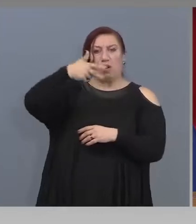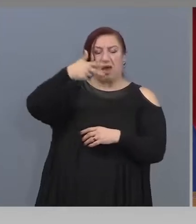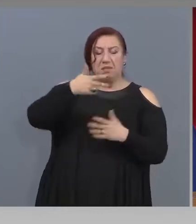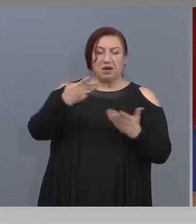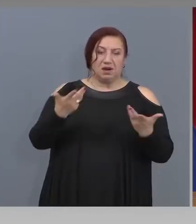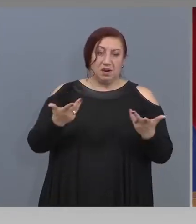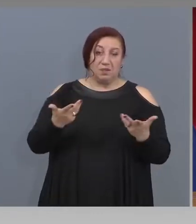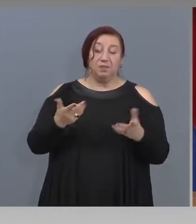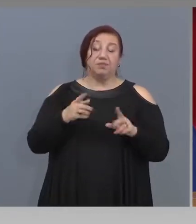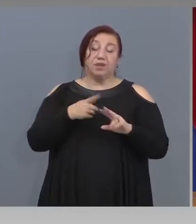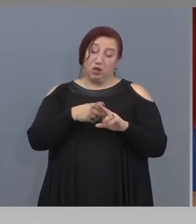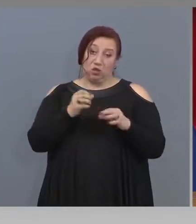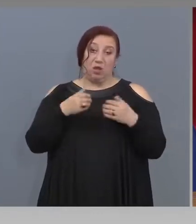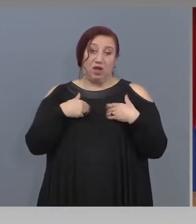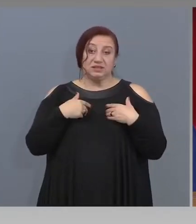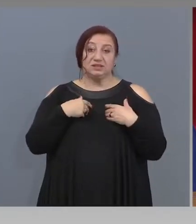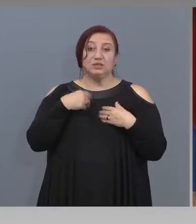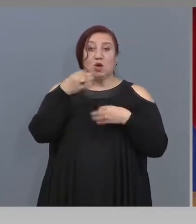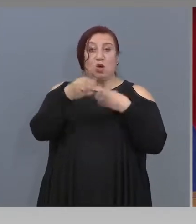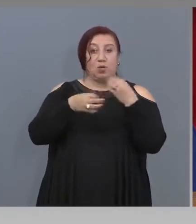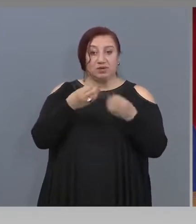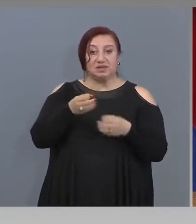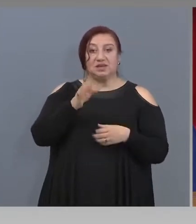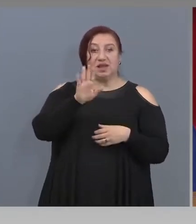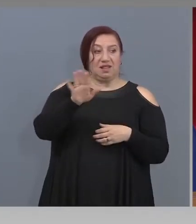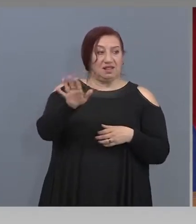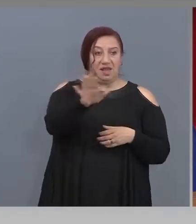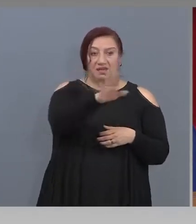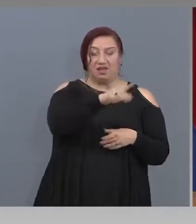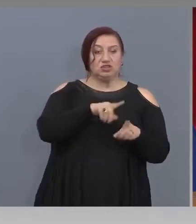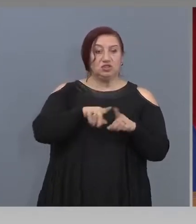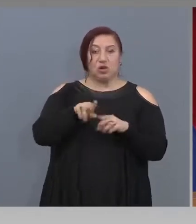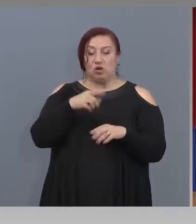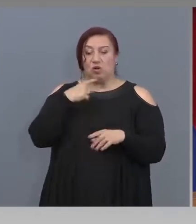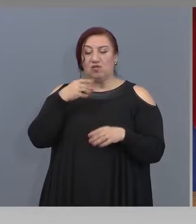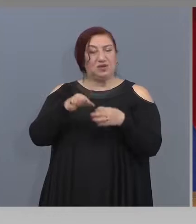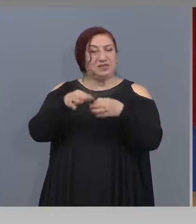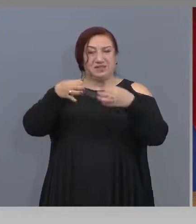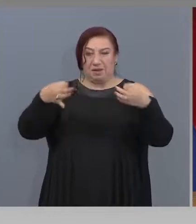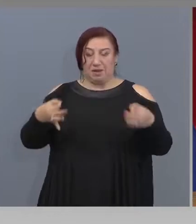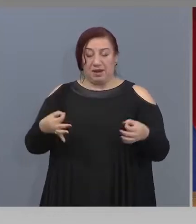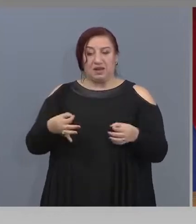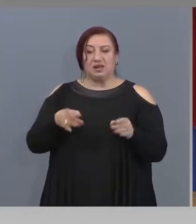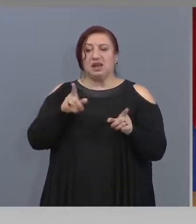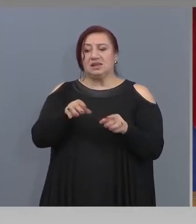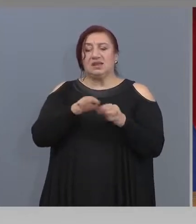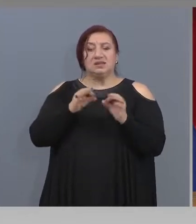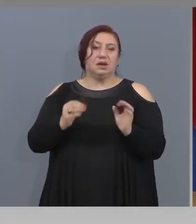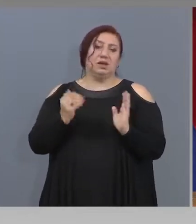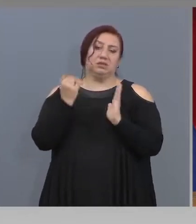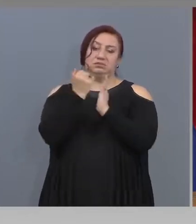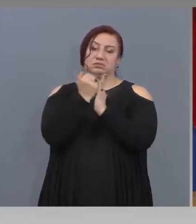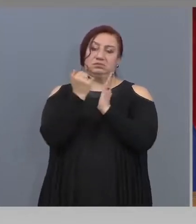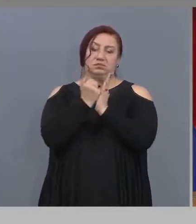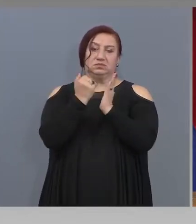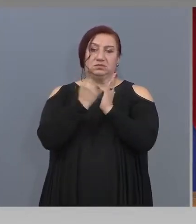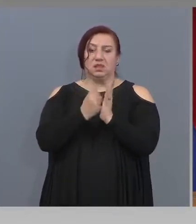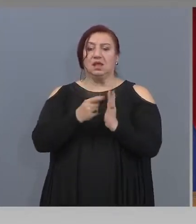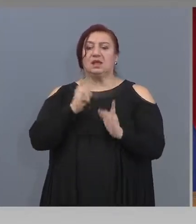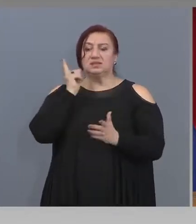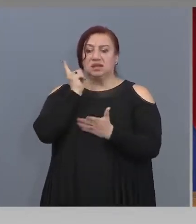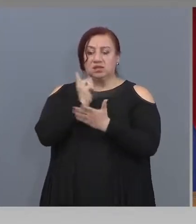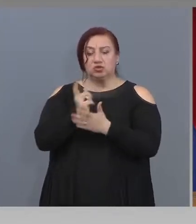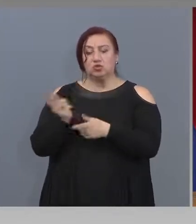Иначе аз казах на вашата колега в началото, отговорих за мерките. Те са стандартни по отношение на носене на маски,